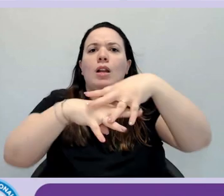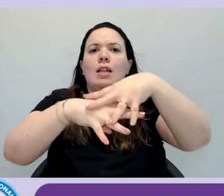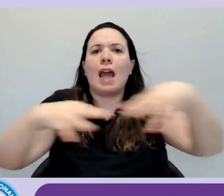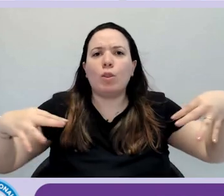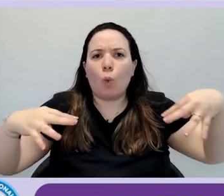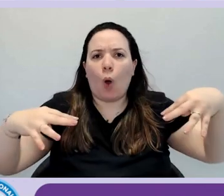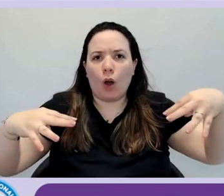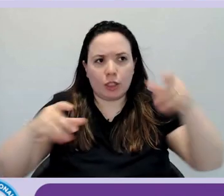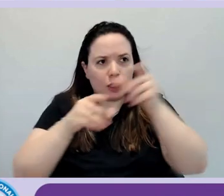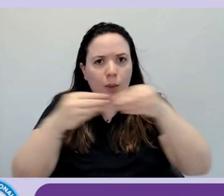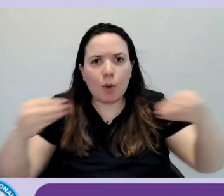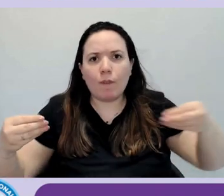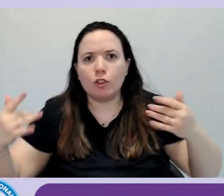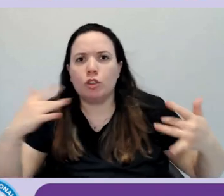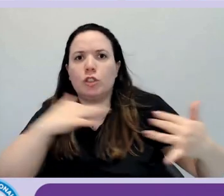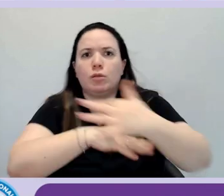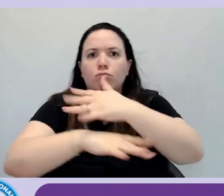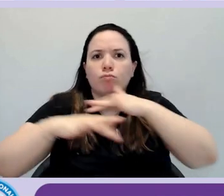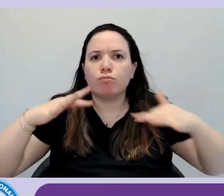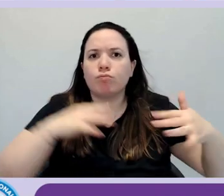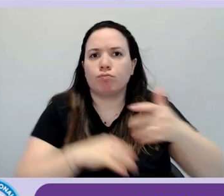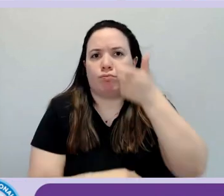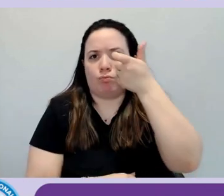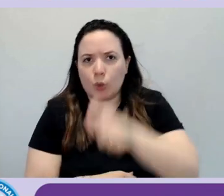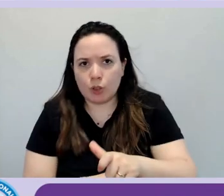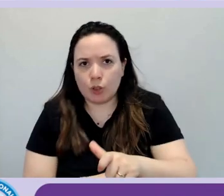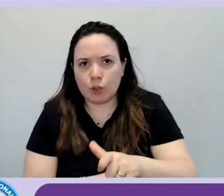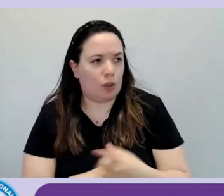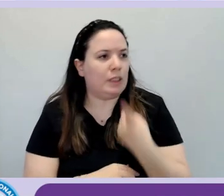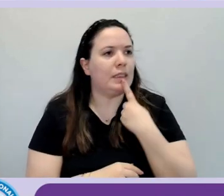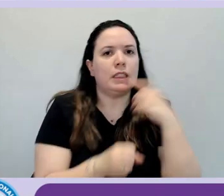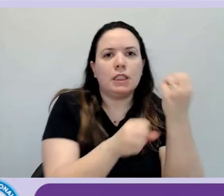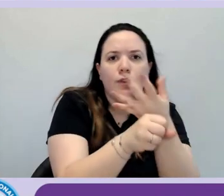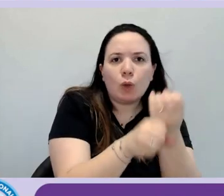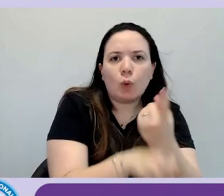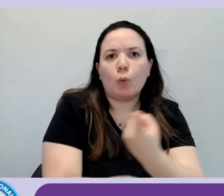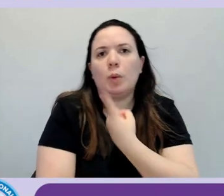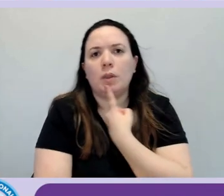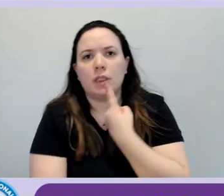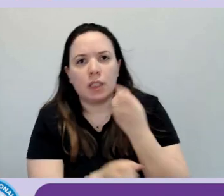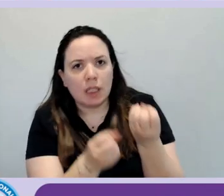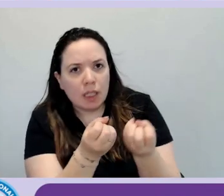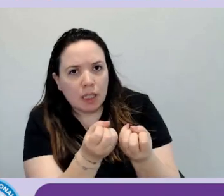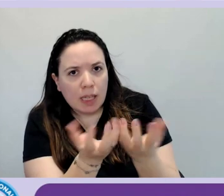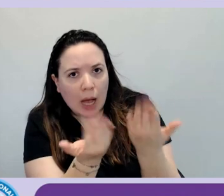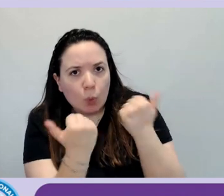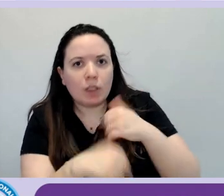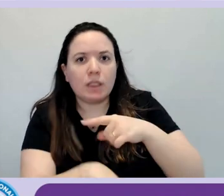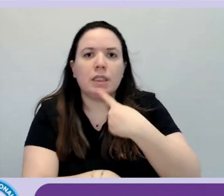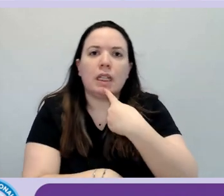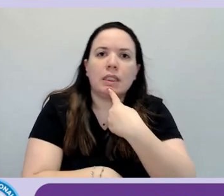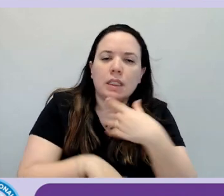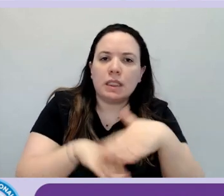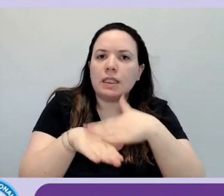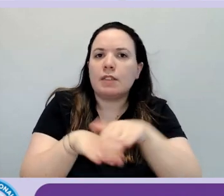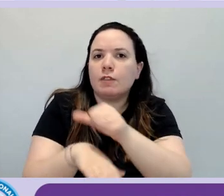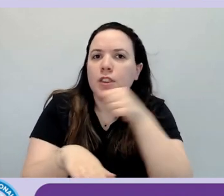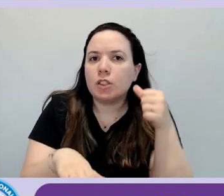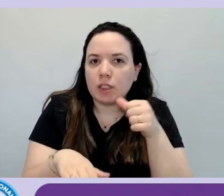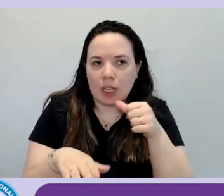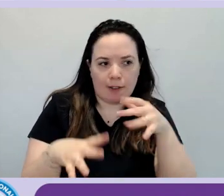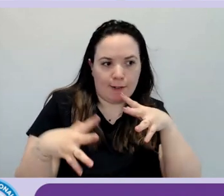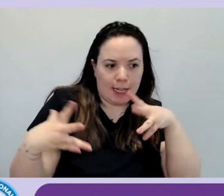soggetti interessati, chi sviluppa, chi acquista i prodotti, chi usufruisce dei servizi, per arrivare a